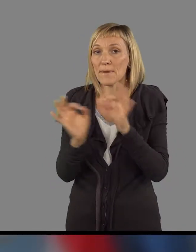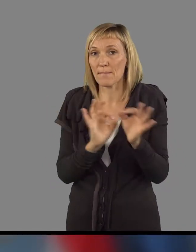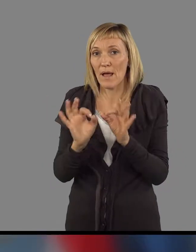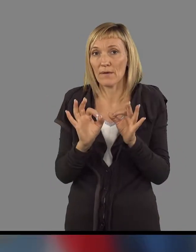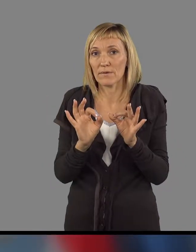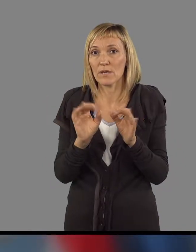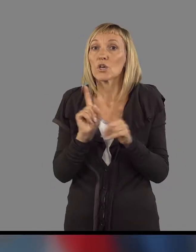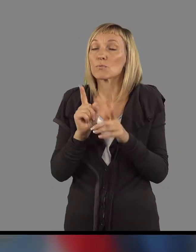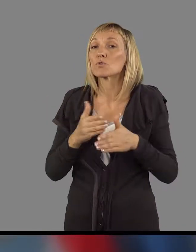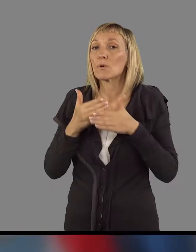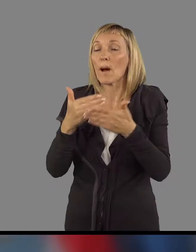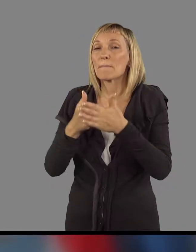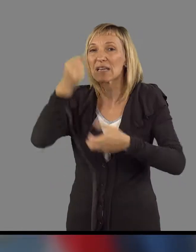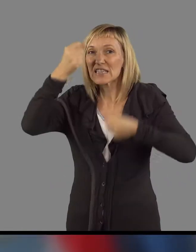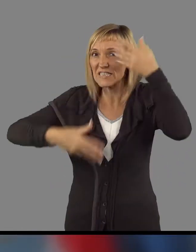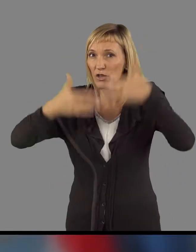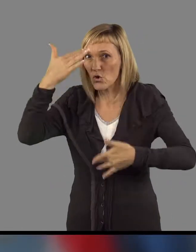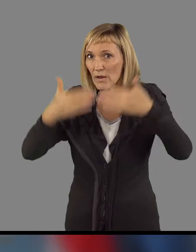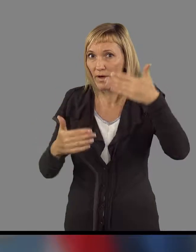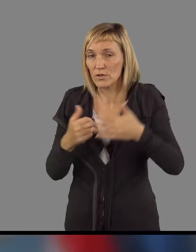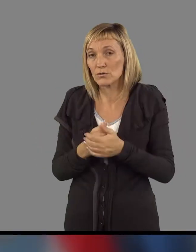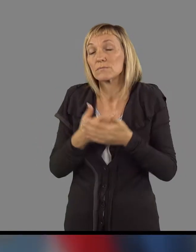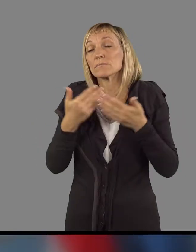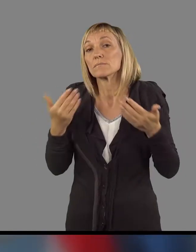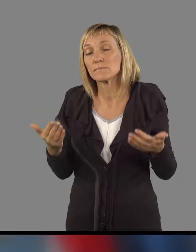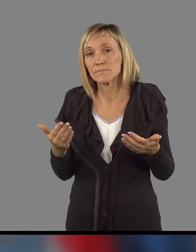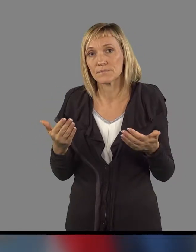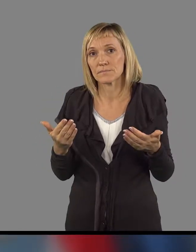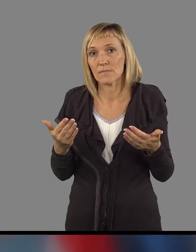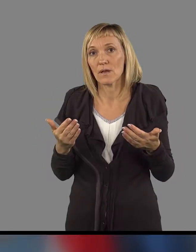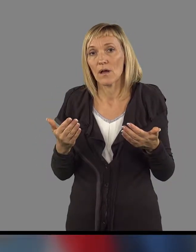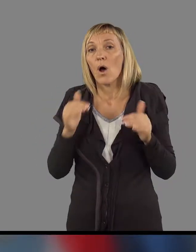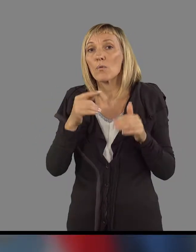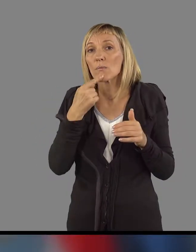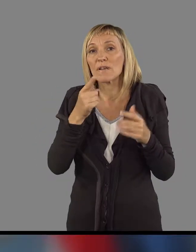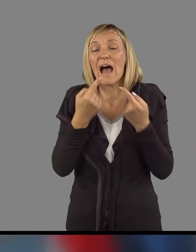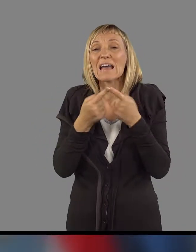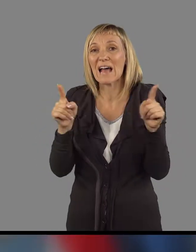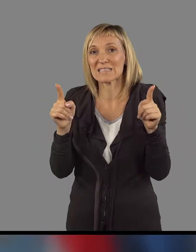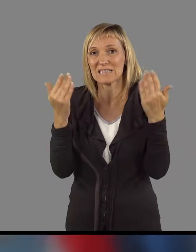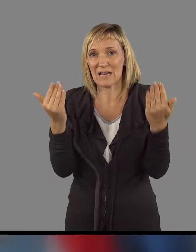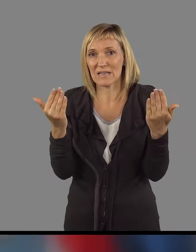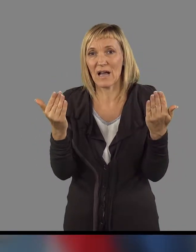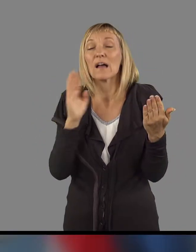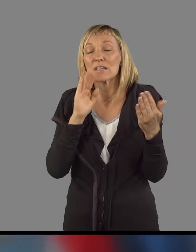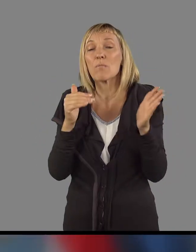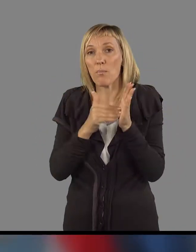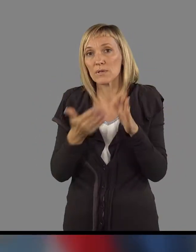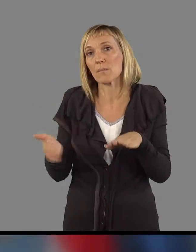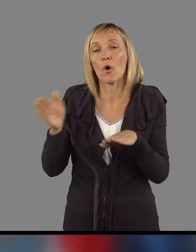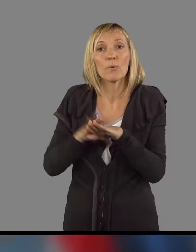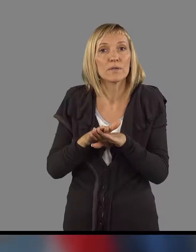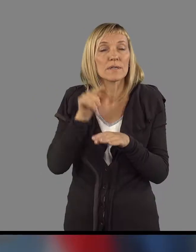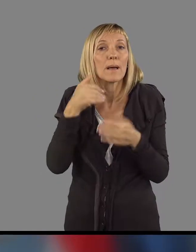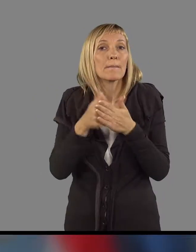smo skočili tu pomoč pri izračunih, tako da, bom rekel, ta razlika, ki bo potrebno pokriti